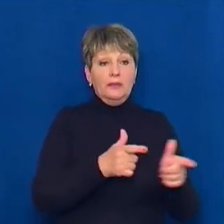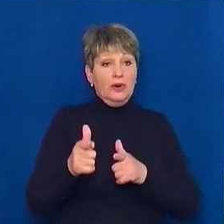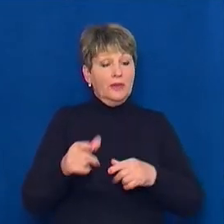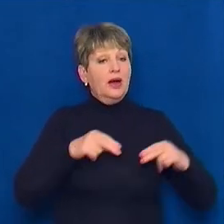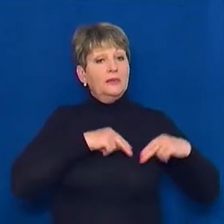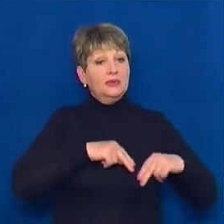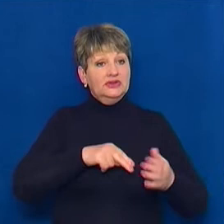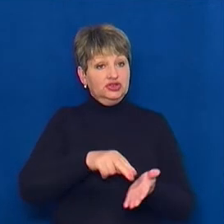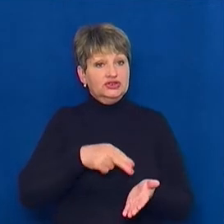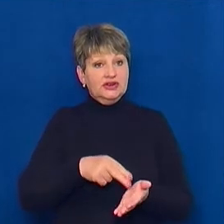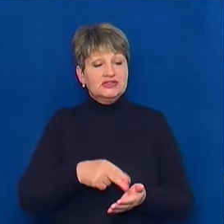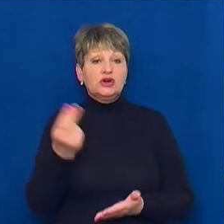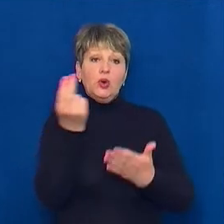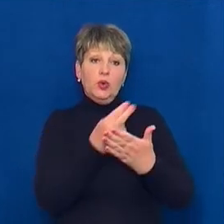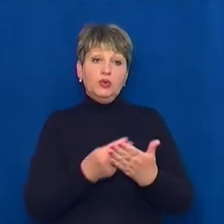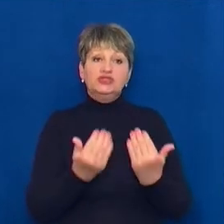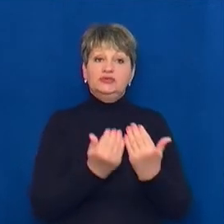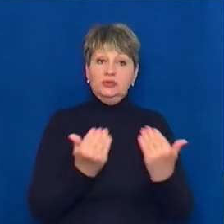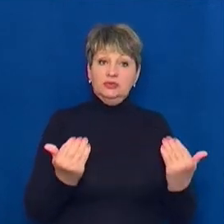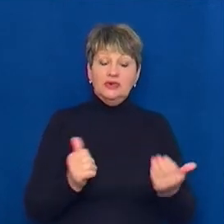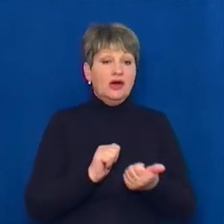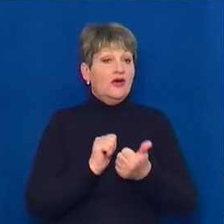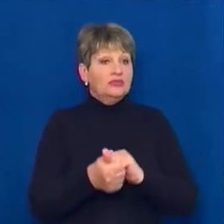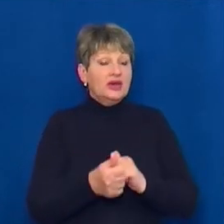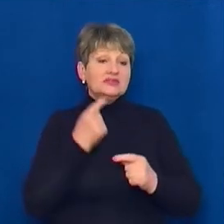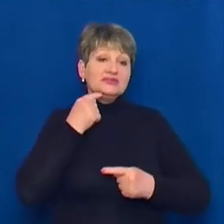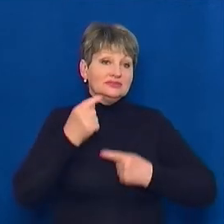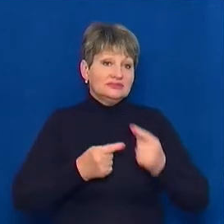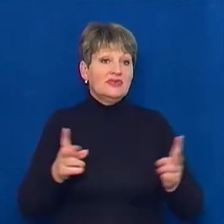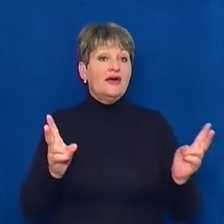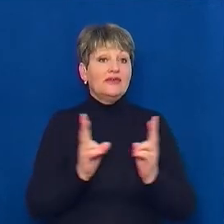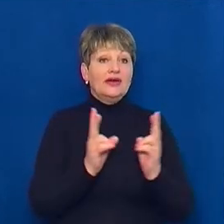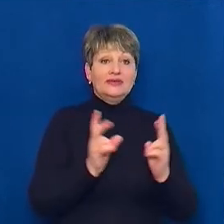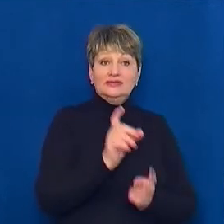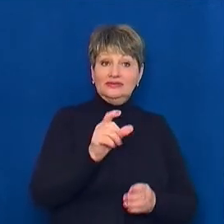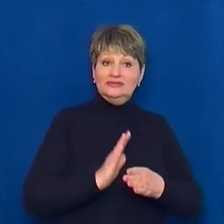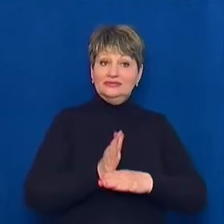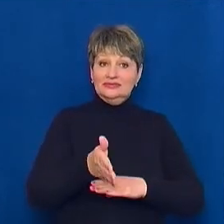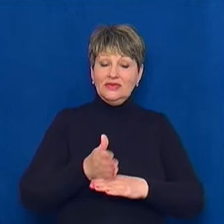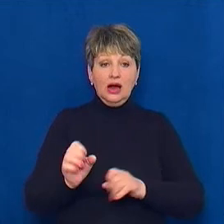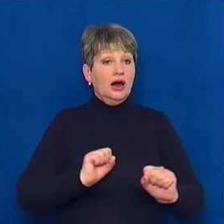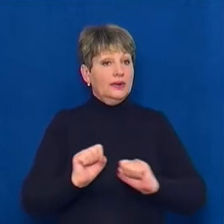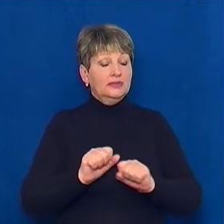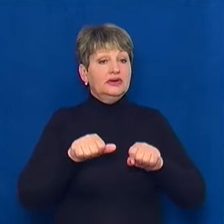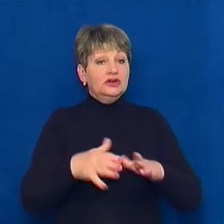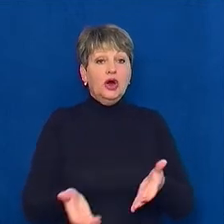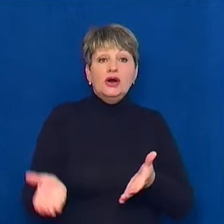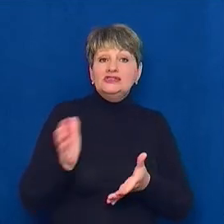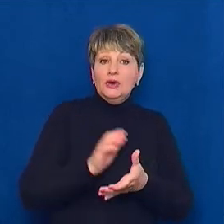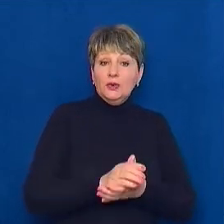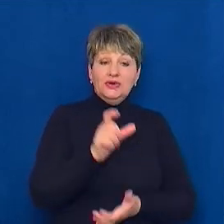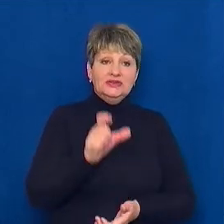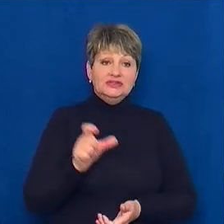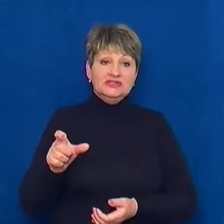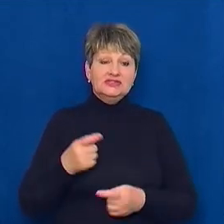Черкаського обласного художнього музею. Замість традиційної зустрічі з відвідувачами, адміністрація вирішила познайомити черкастів